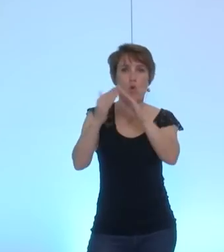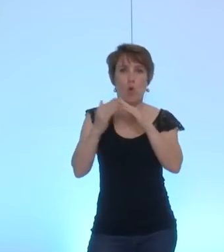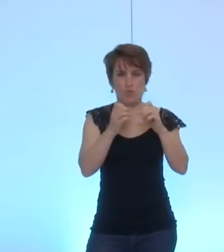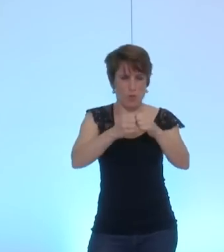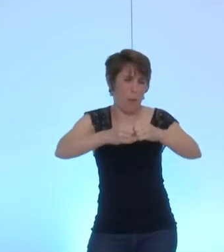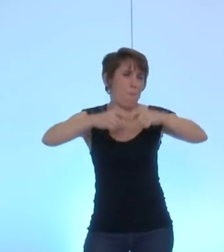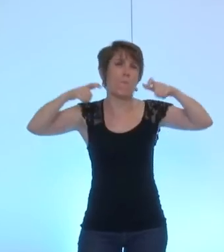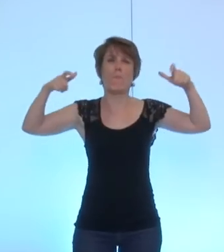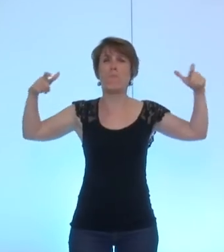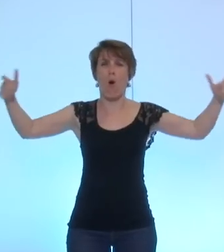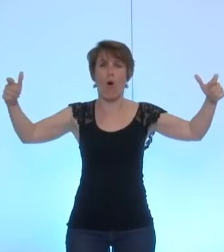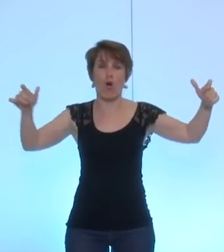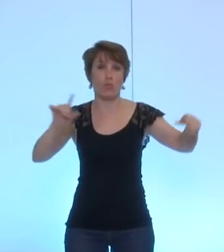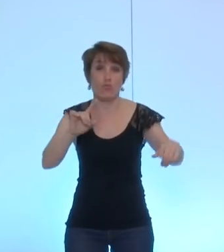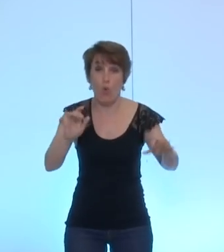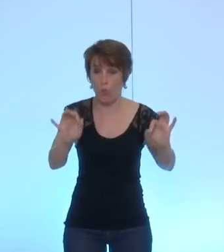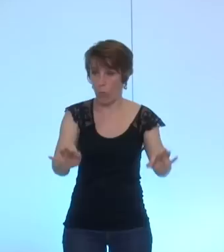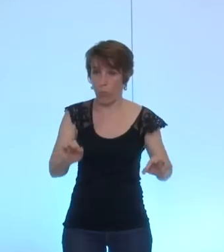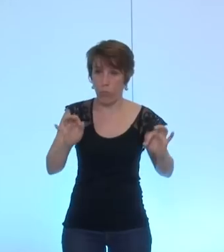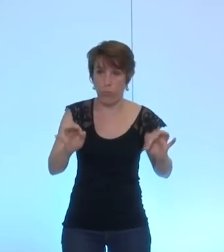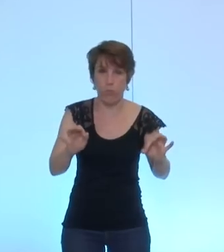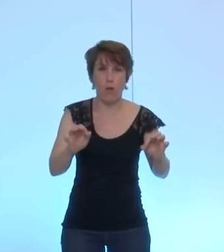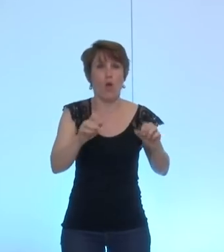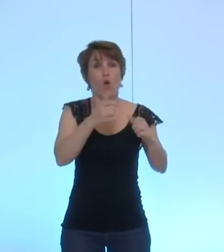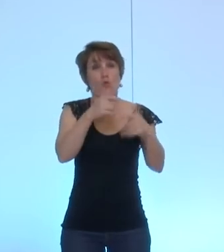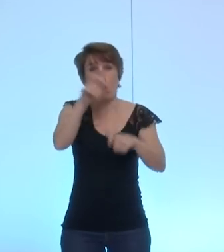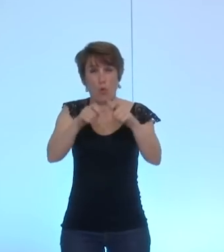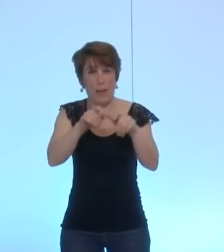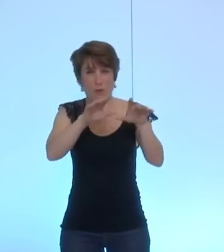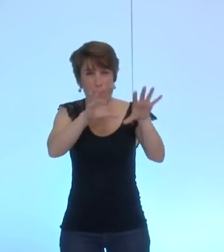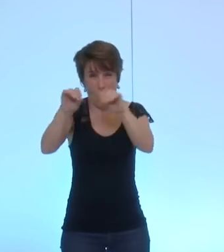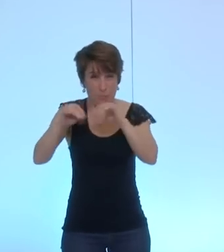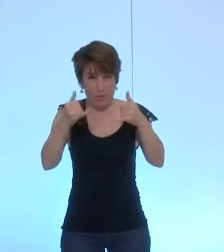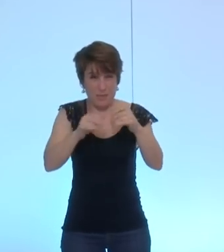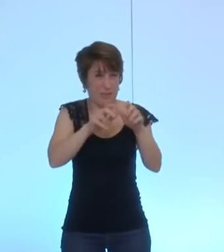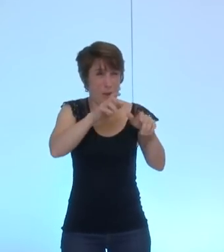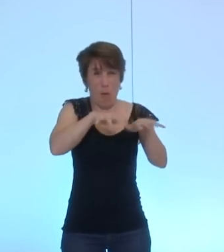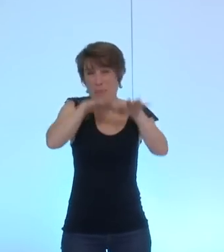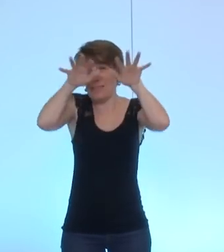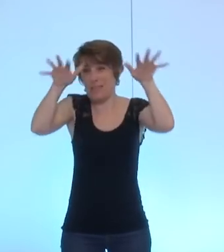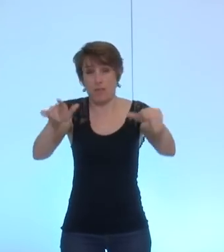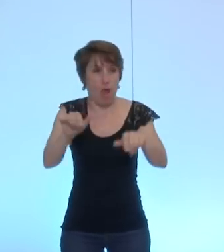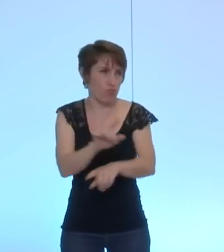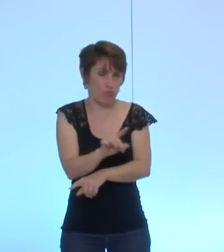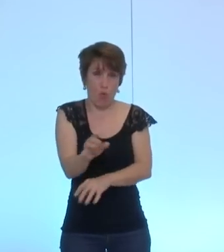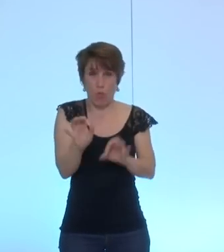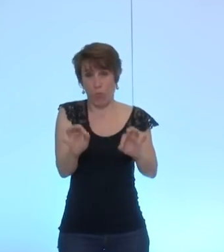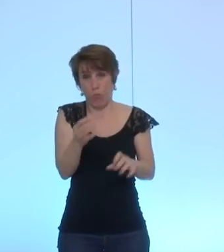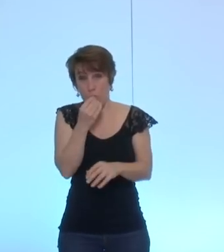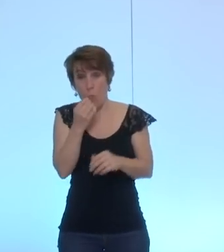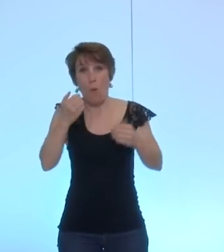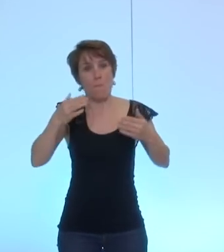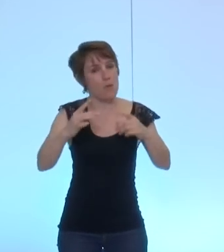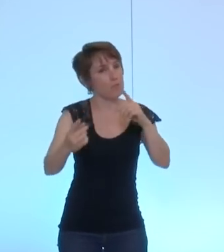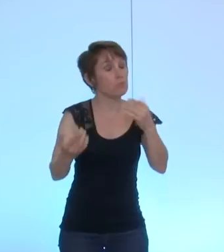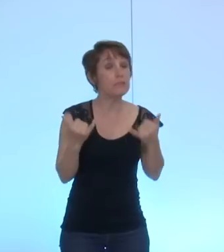non pas par son importance numérique, mais par la dynamique qui est celle du transfert de la